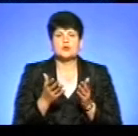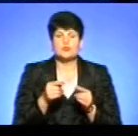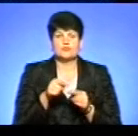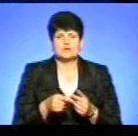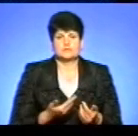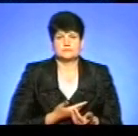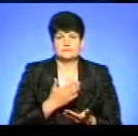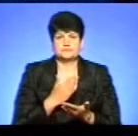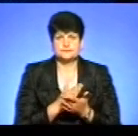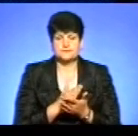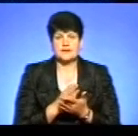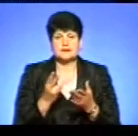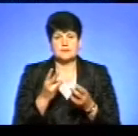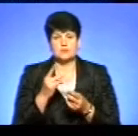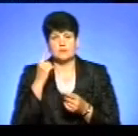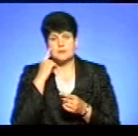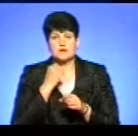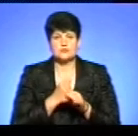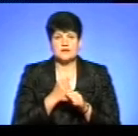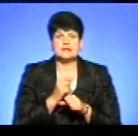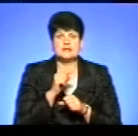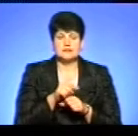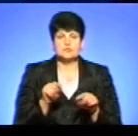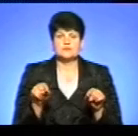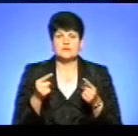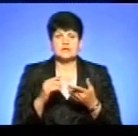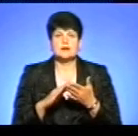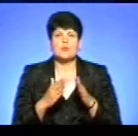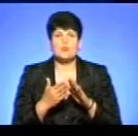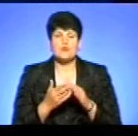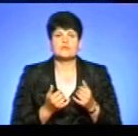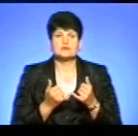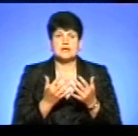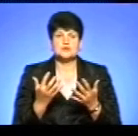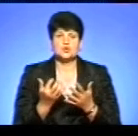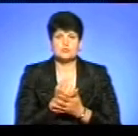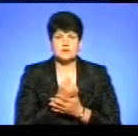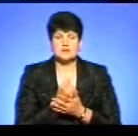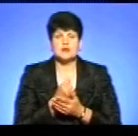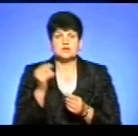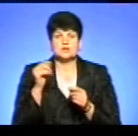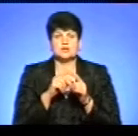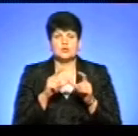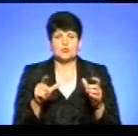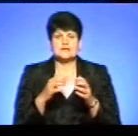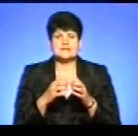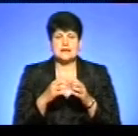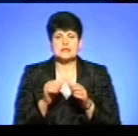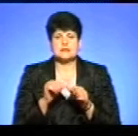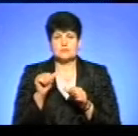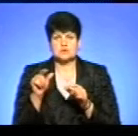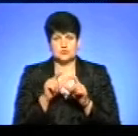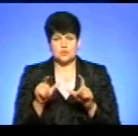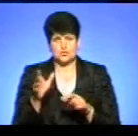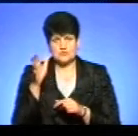проживають. І мала би працювати над тим, щоб створити умови для здобуття дошкільної, середньої та позашкільної